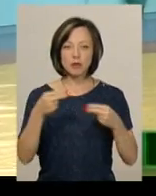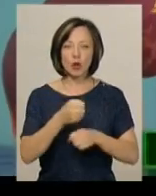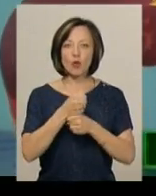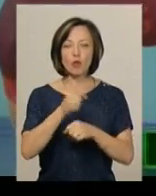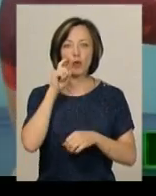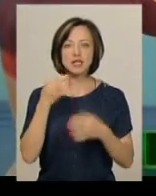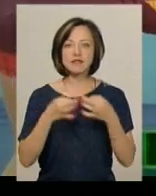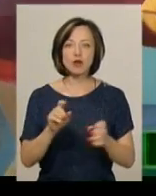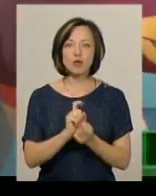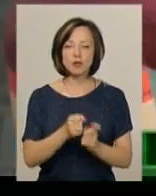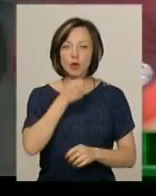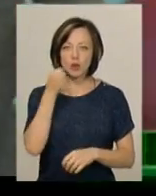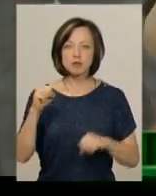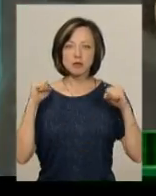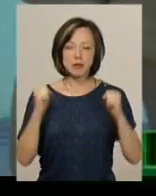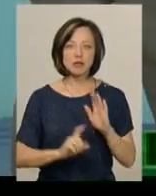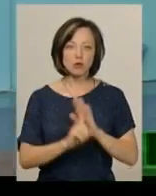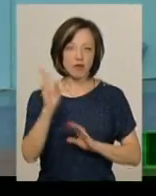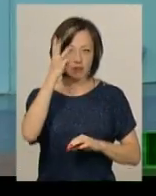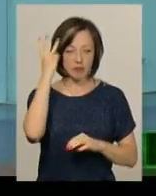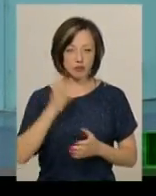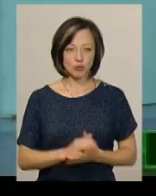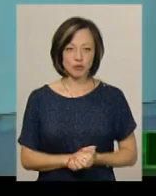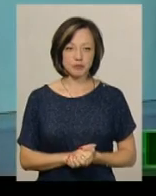боротьби серед дорослих спортсменів стартували у Хмельницькому.